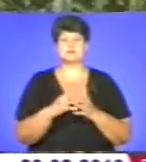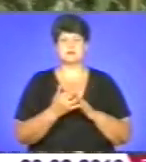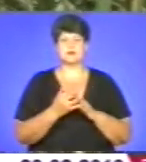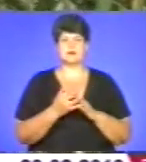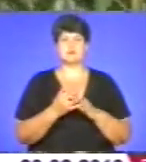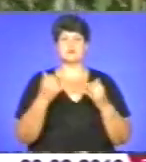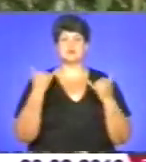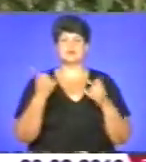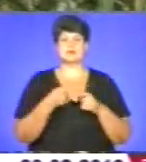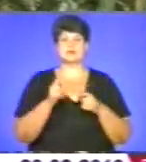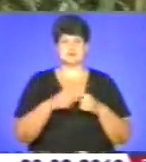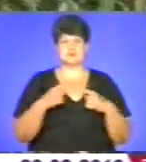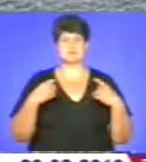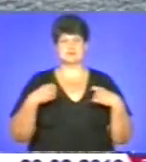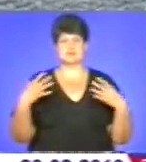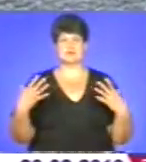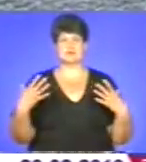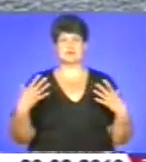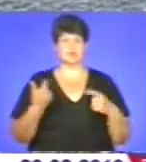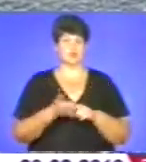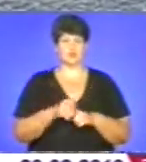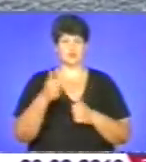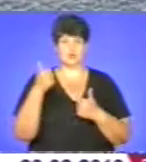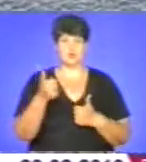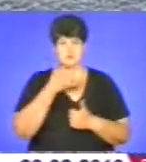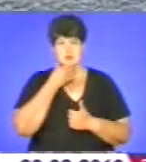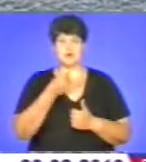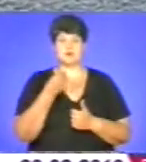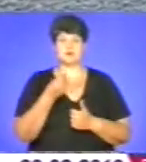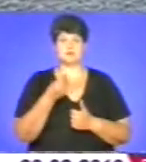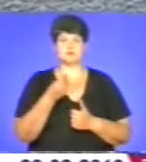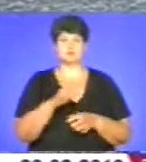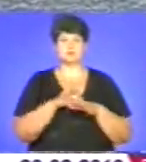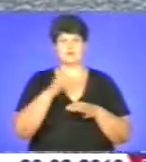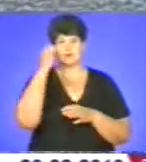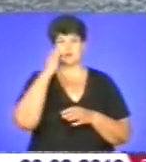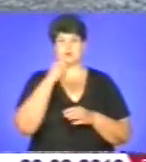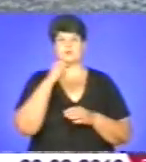проте сьогодні для них справді свято. Дуже добре, гарно, що провели, дякую йому всім.